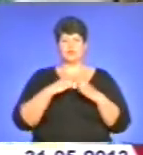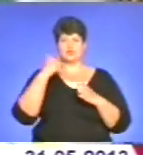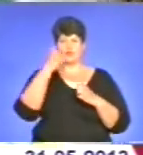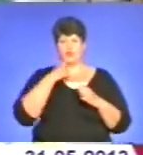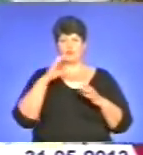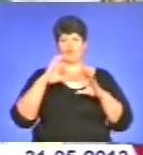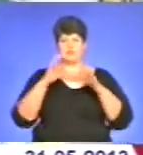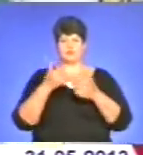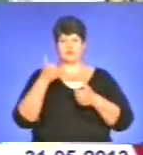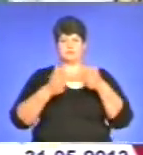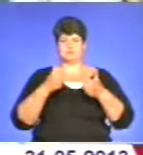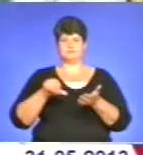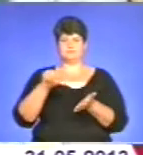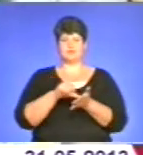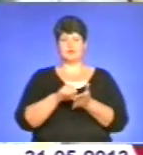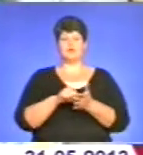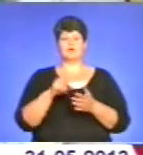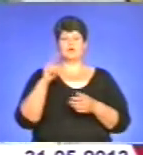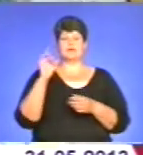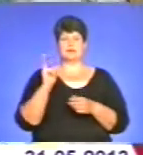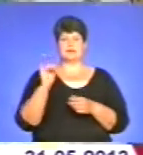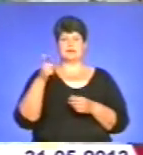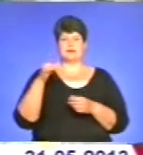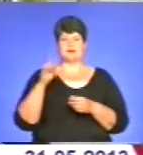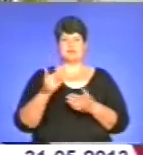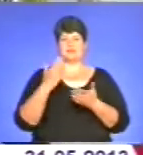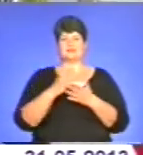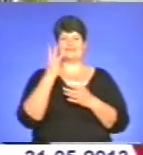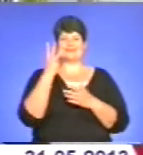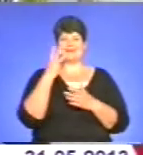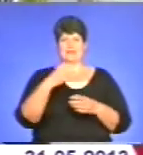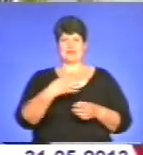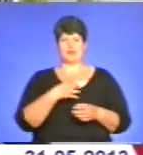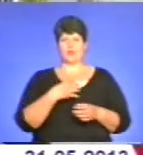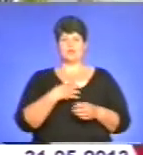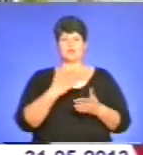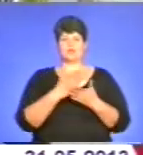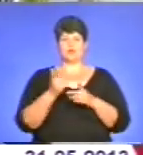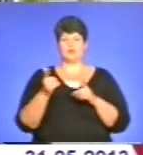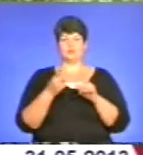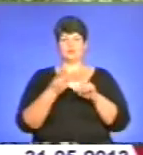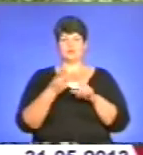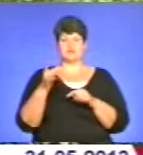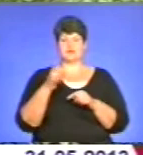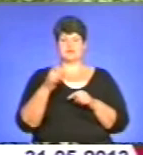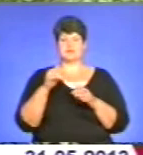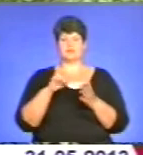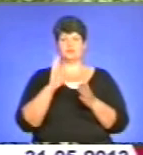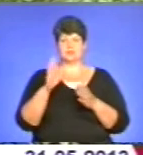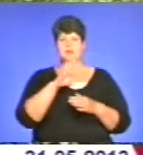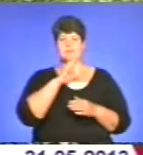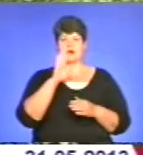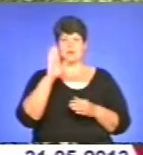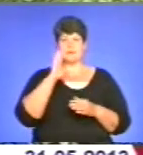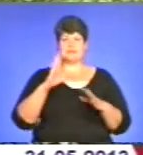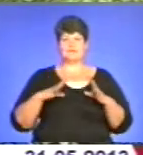міжнародних змаганнях. У Ірини Гречін цього року лише три нагороди. Вона вдруге готується стати мамою. Тренуючи дітей, можна